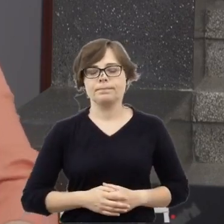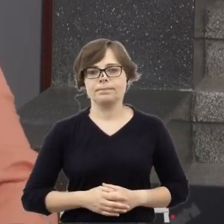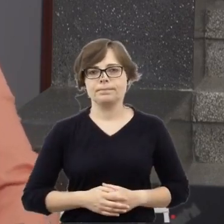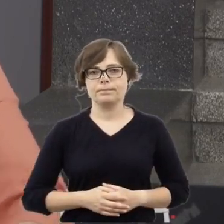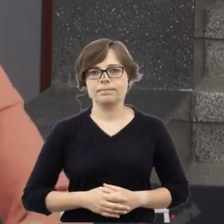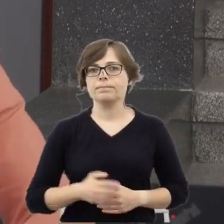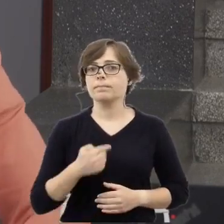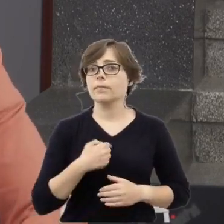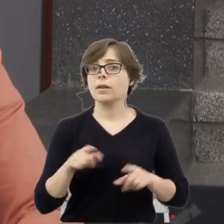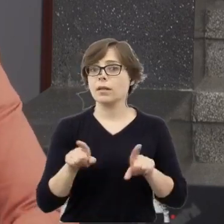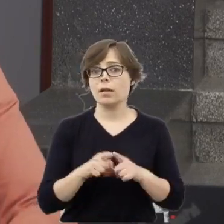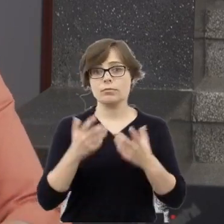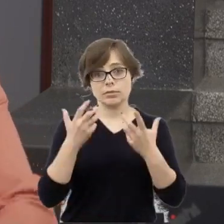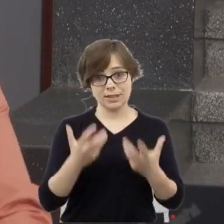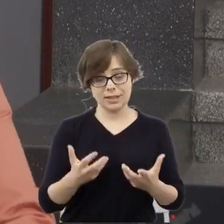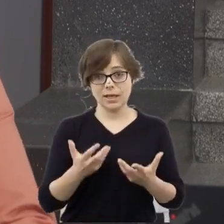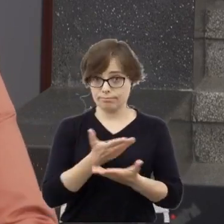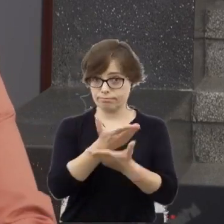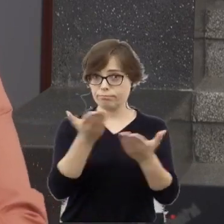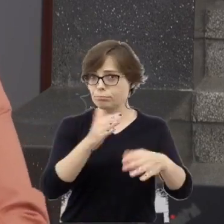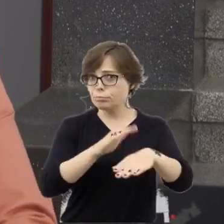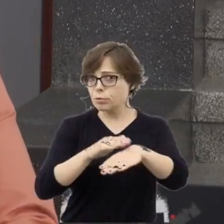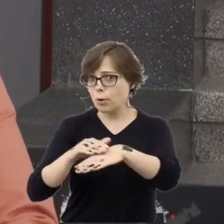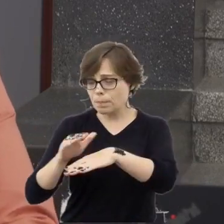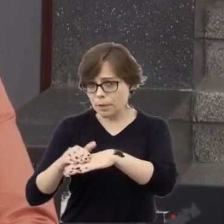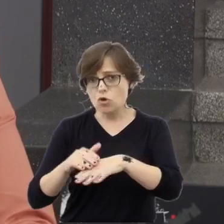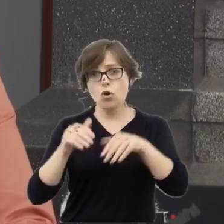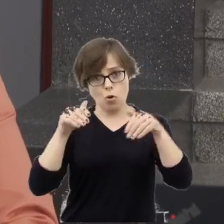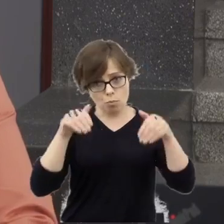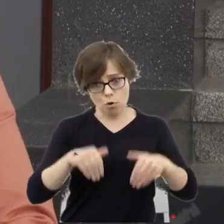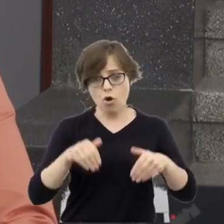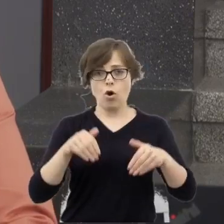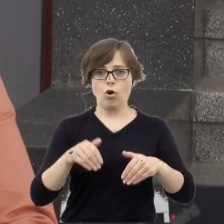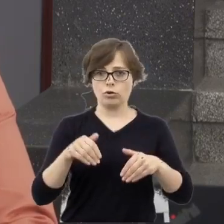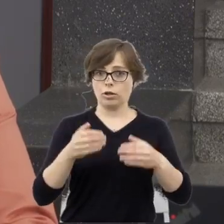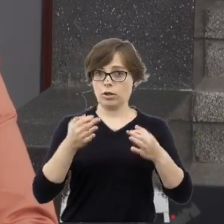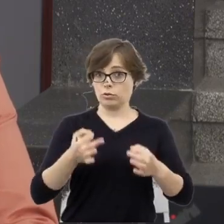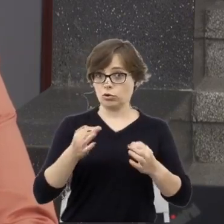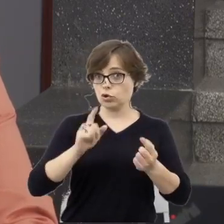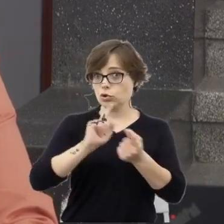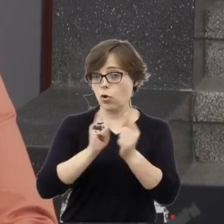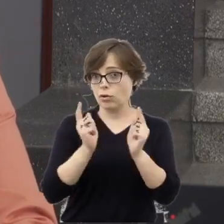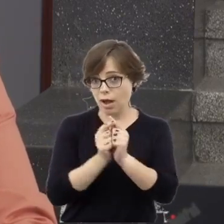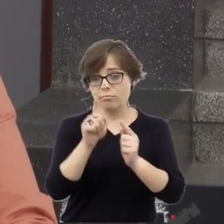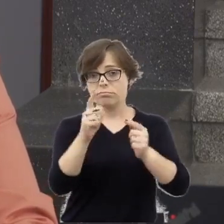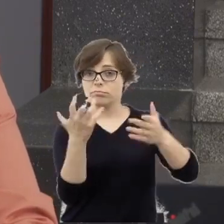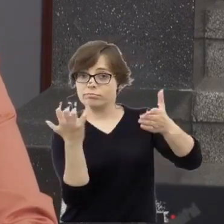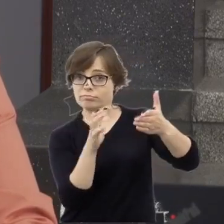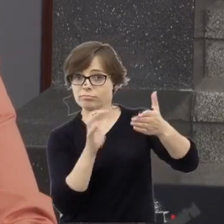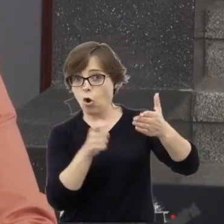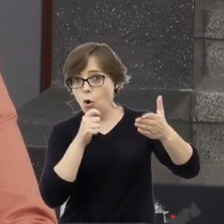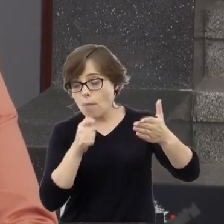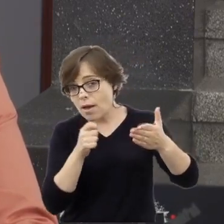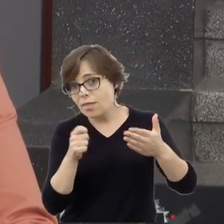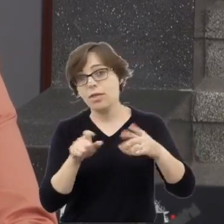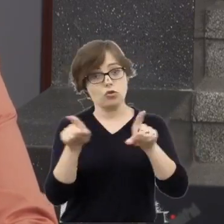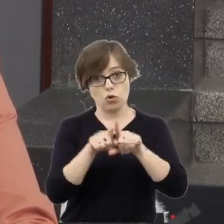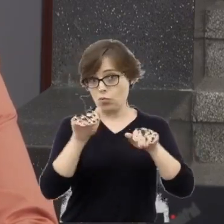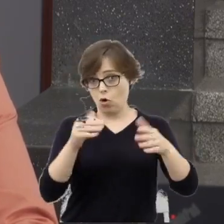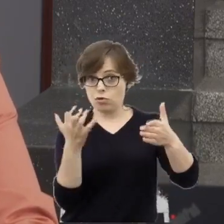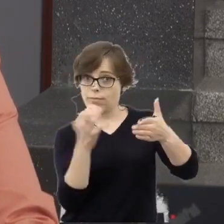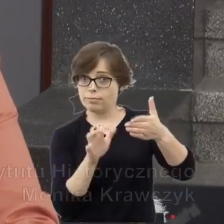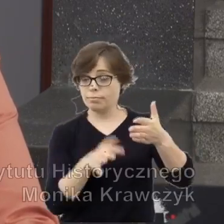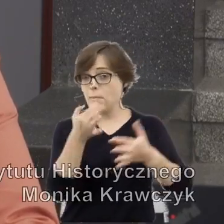Chcę też Państwu przypomnieć, że można nasze spotkanie komentować czy też zadawać pytania.